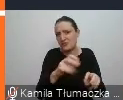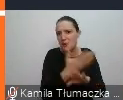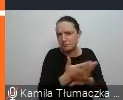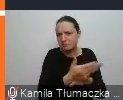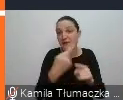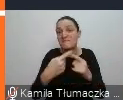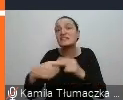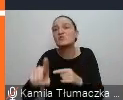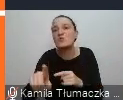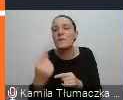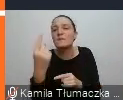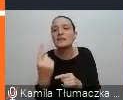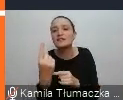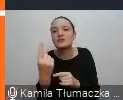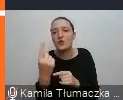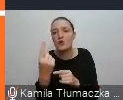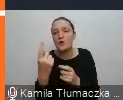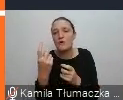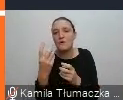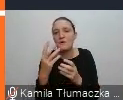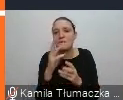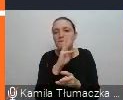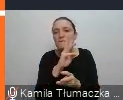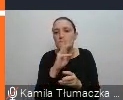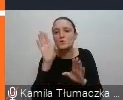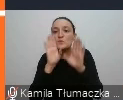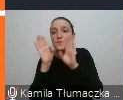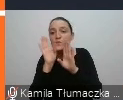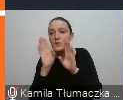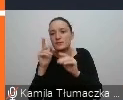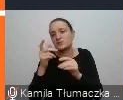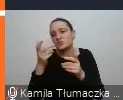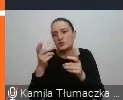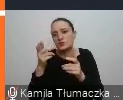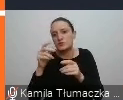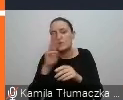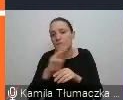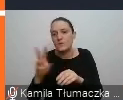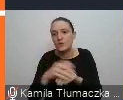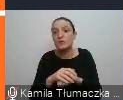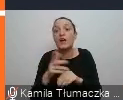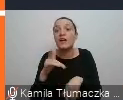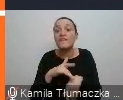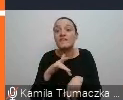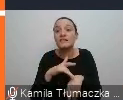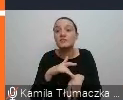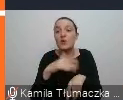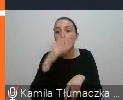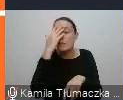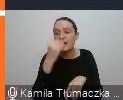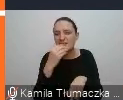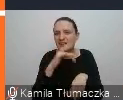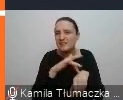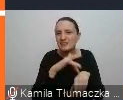jednym z portali społecznościowych. Okazuje się, że ten obrazek i te